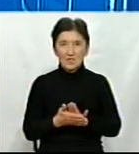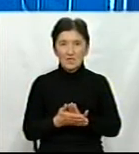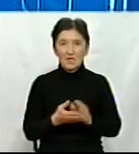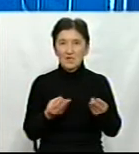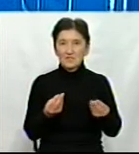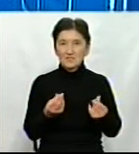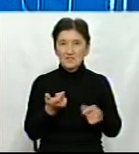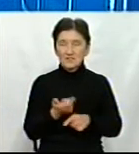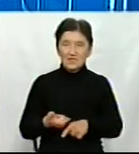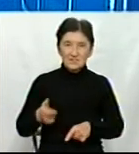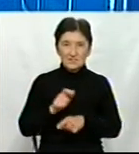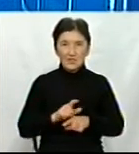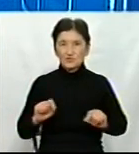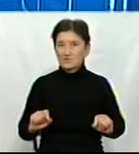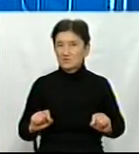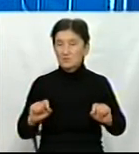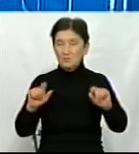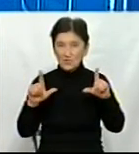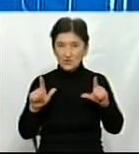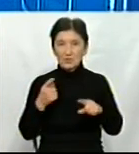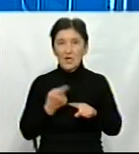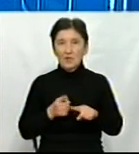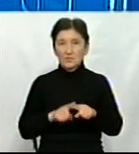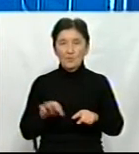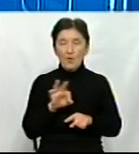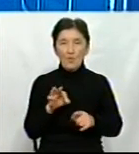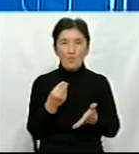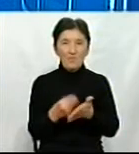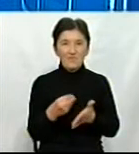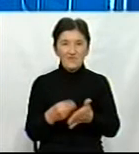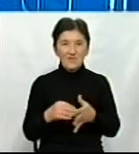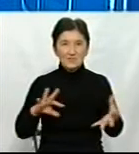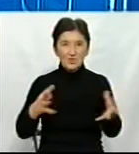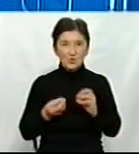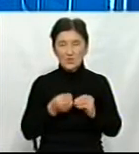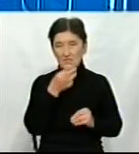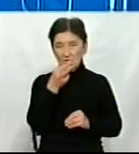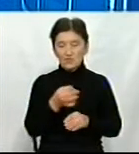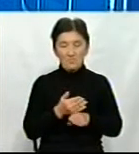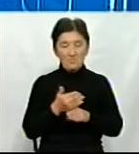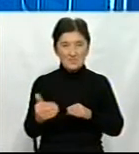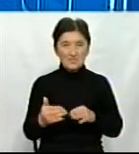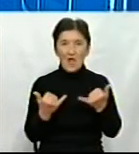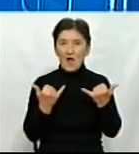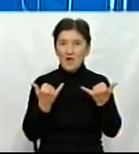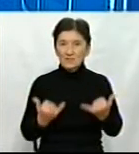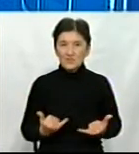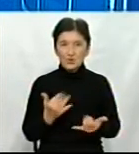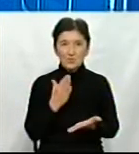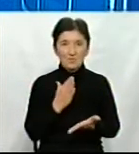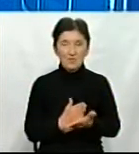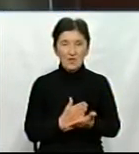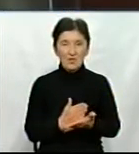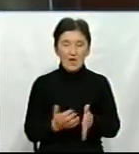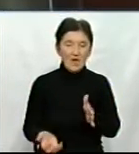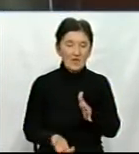збільшені в порівнянні з попереднім роком. Тому про фінансові результати скажемо пізніше. А на сьогодні маємо недобір